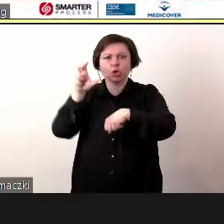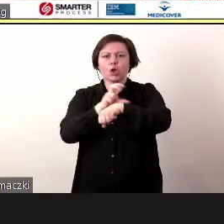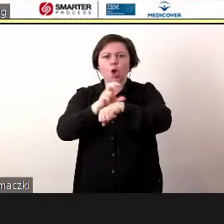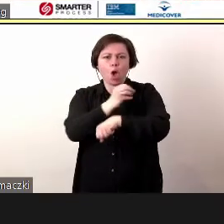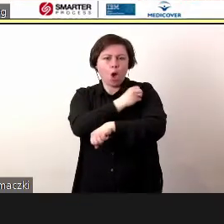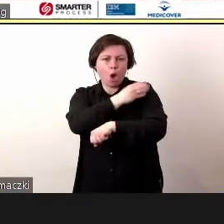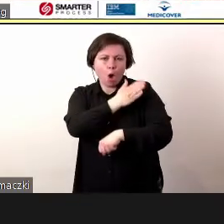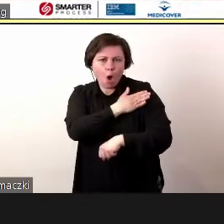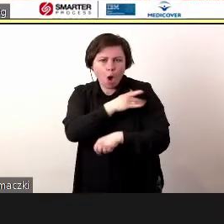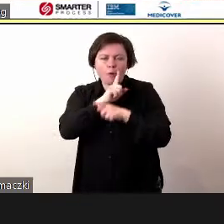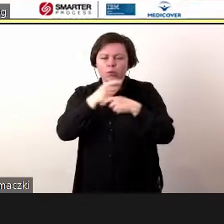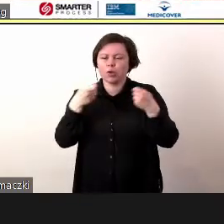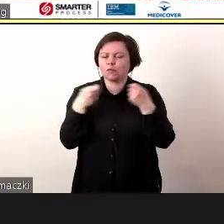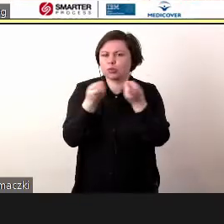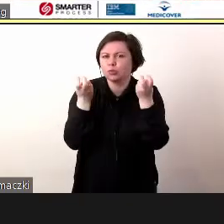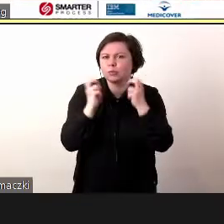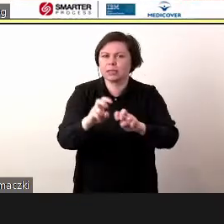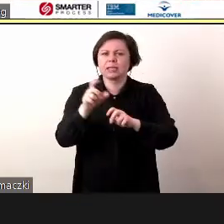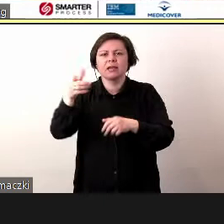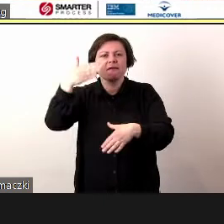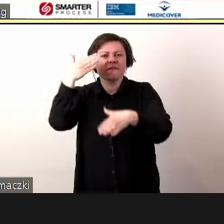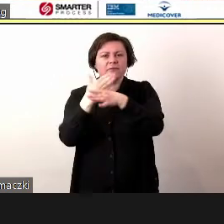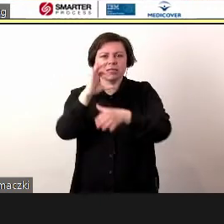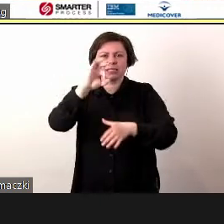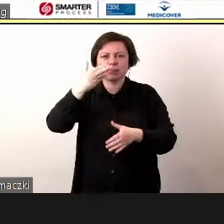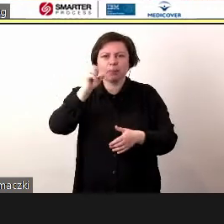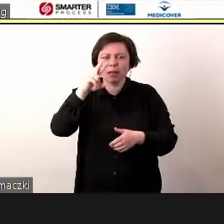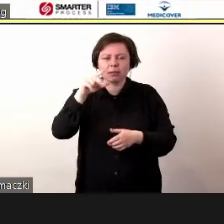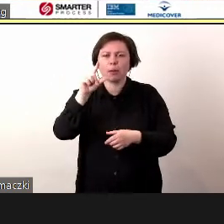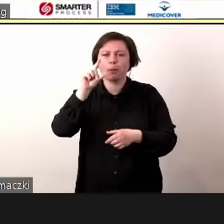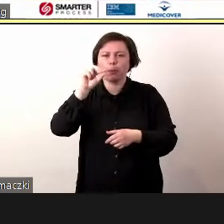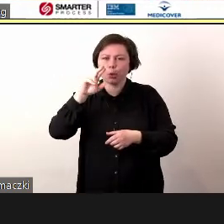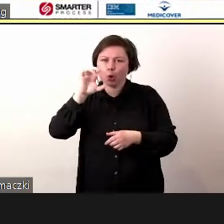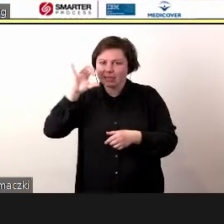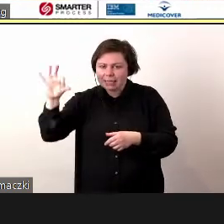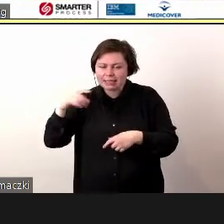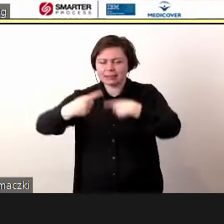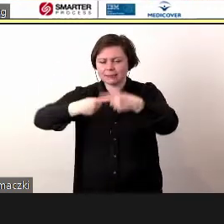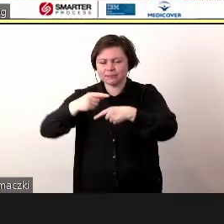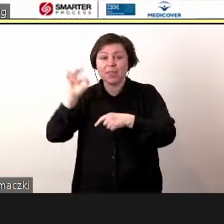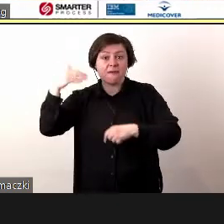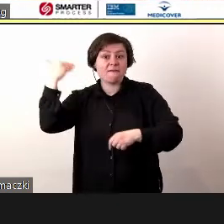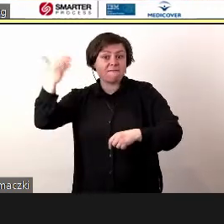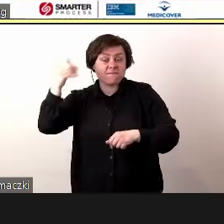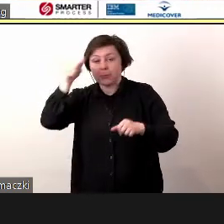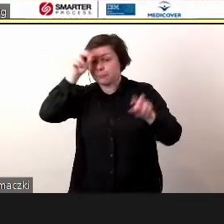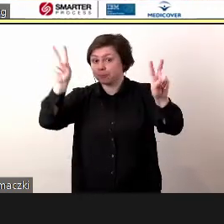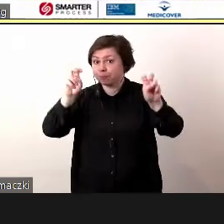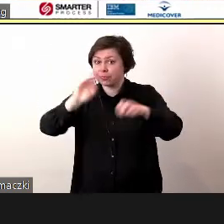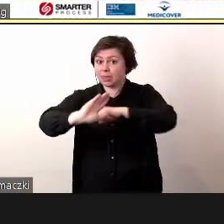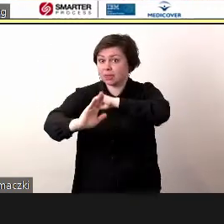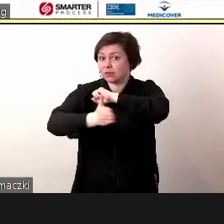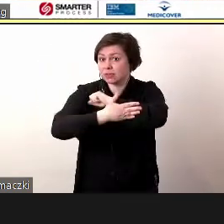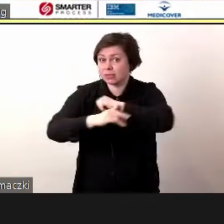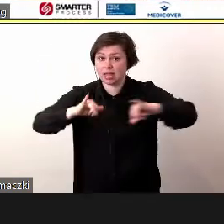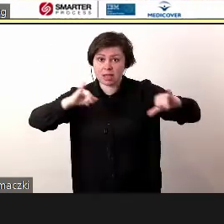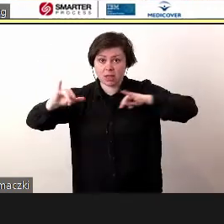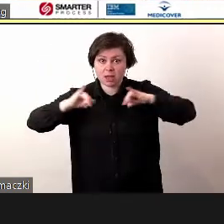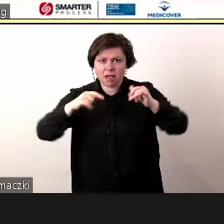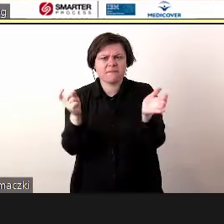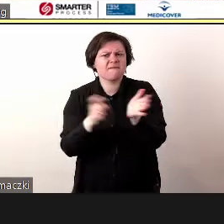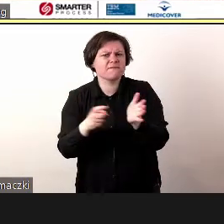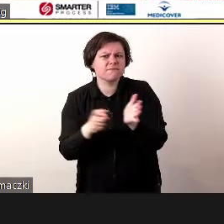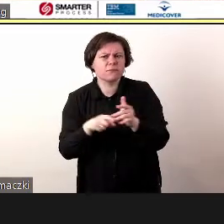Officer i współzałożyciel firmy Smarter Process. Jego wykład nosi tytuł Wsparcie zarządzania